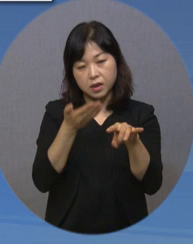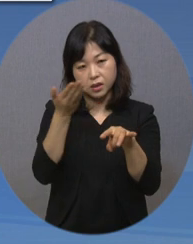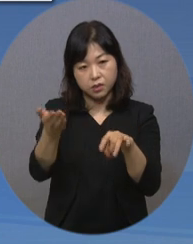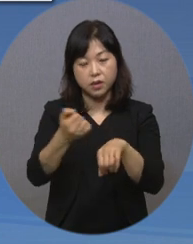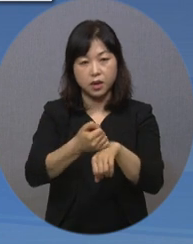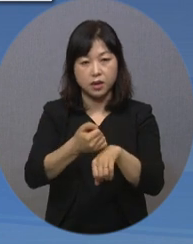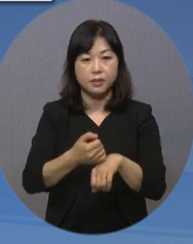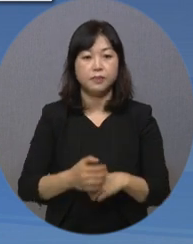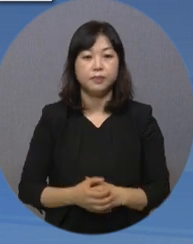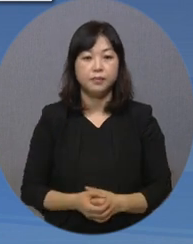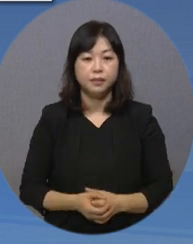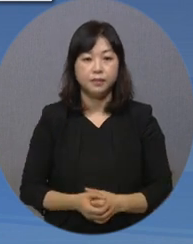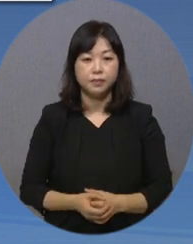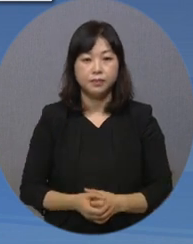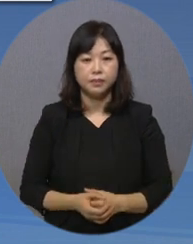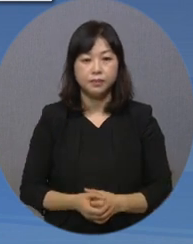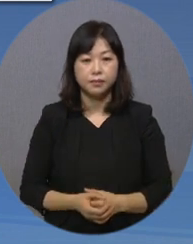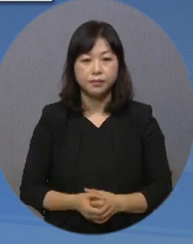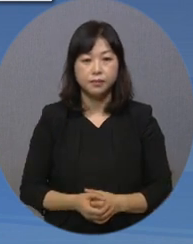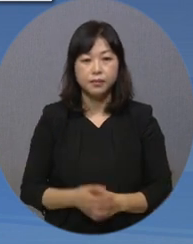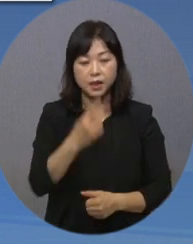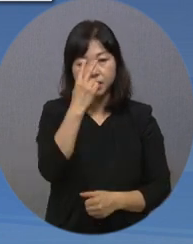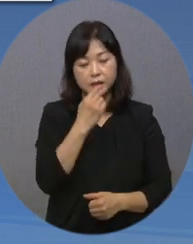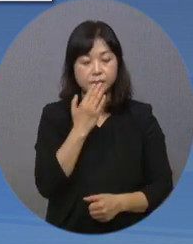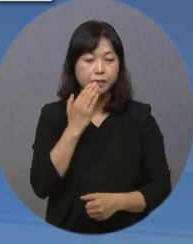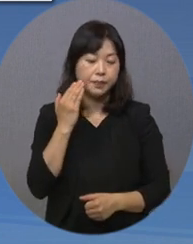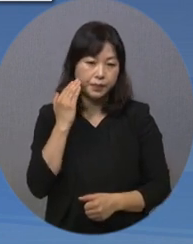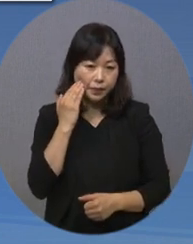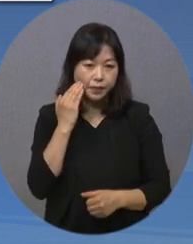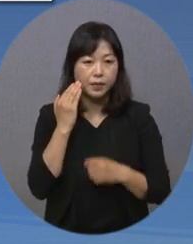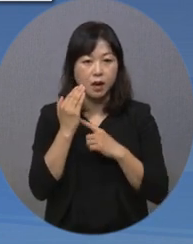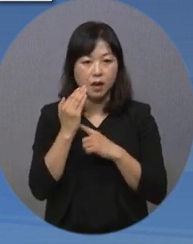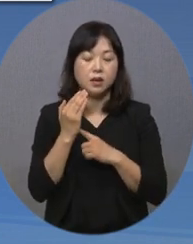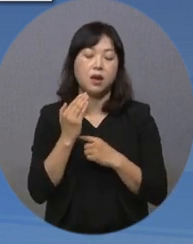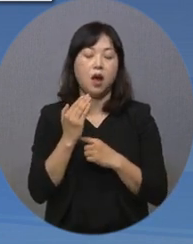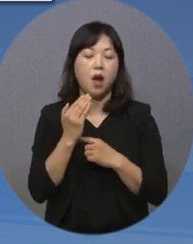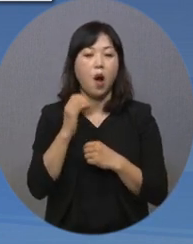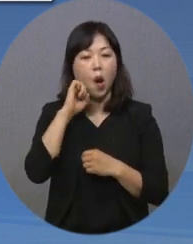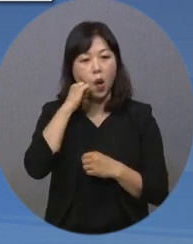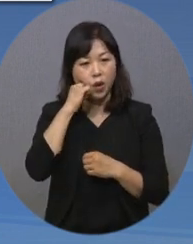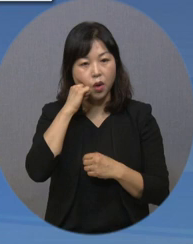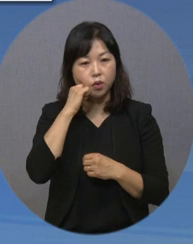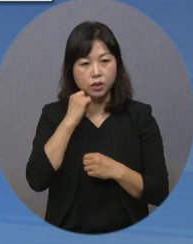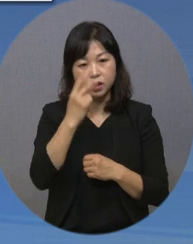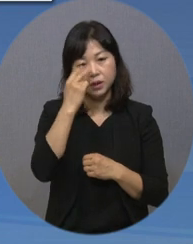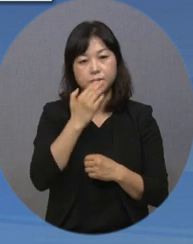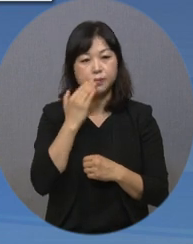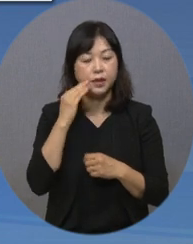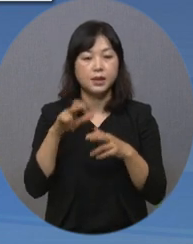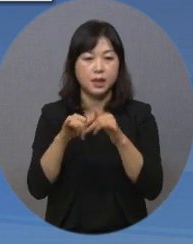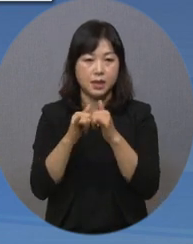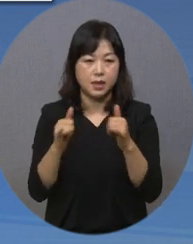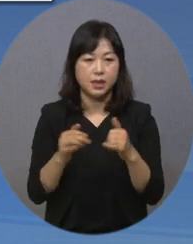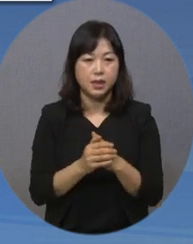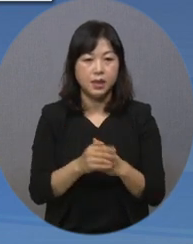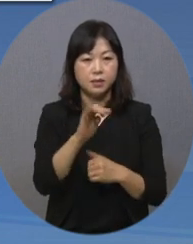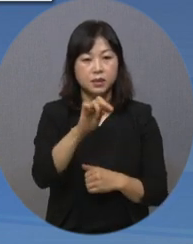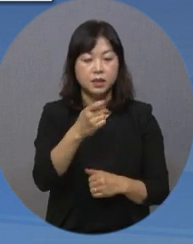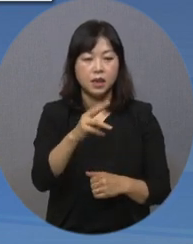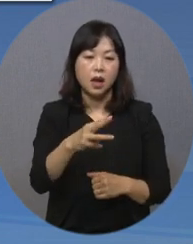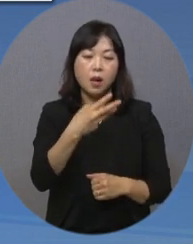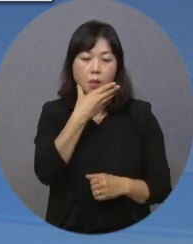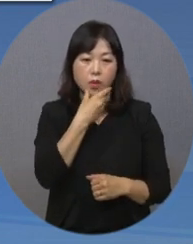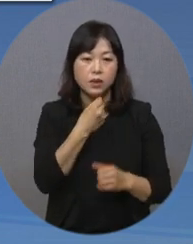예정입니다. 지원 대상은 시각과 청각의 기능을 동시에 이룬 시청각장애인입니다. 미랄복지재단은